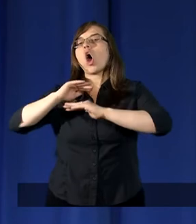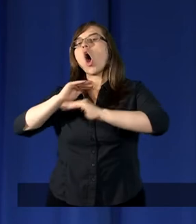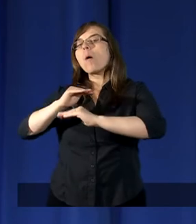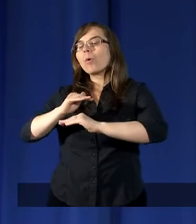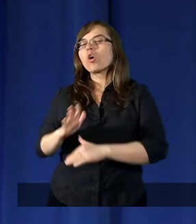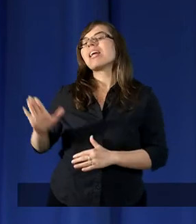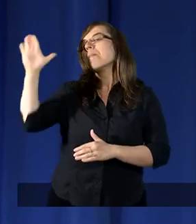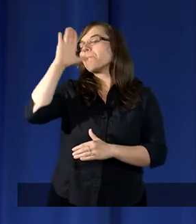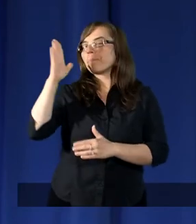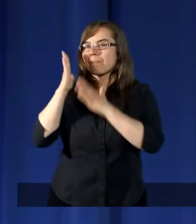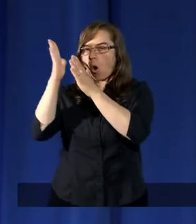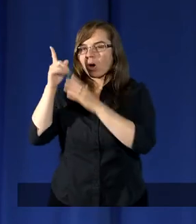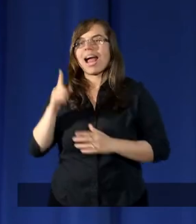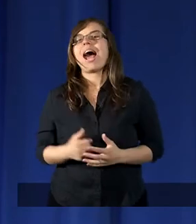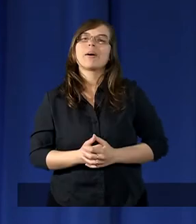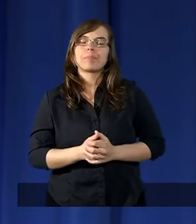Boga.